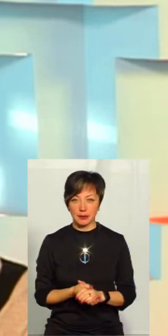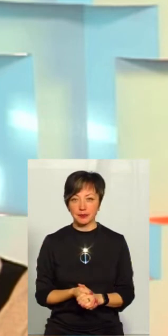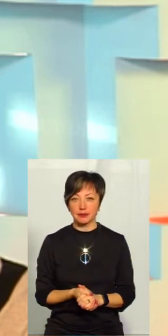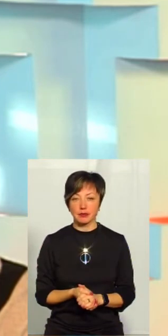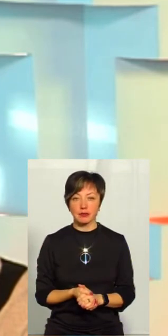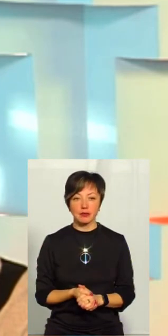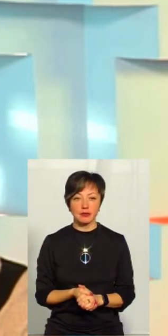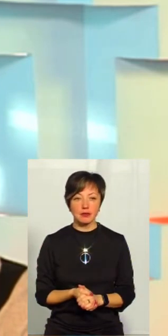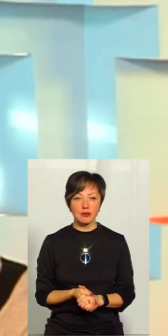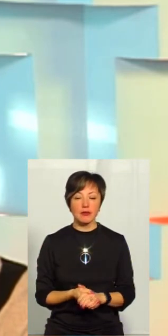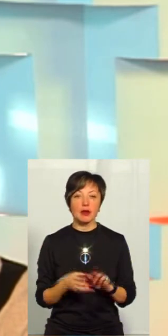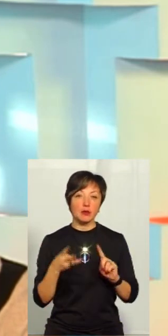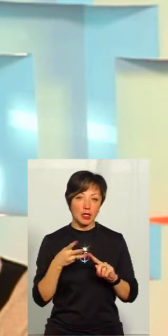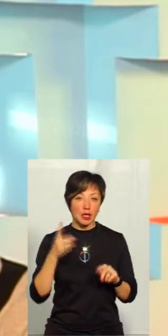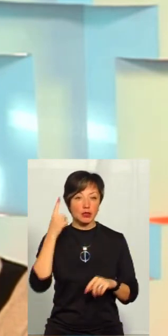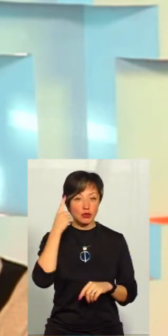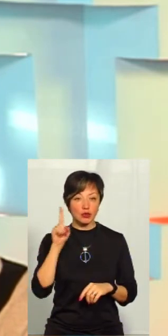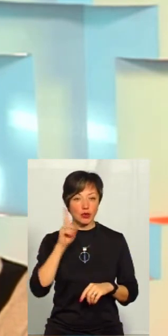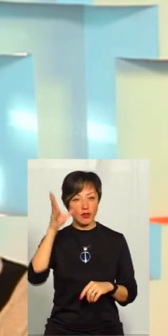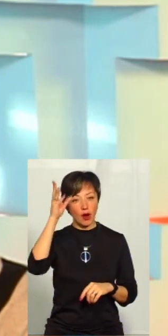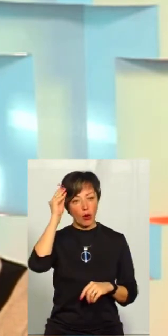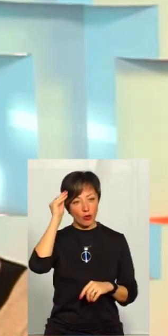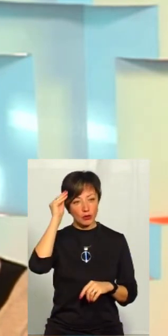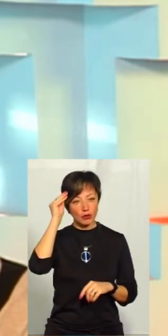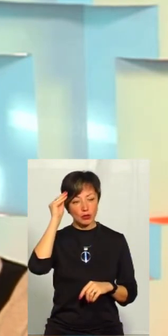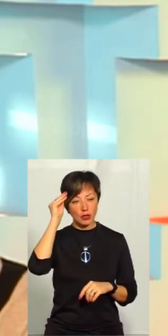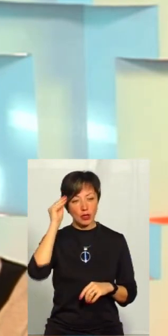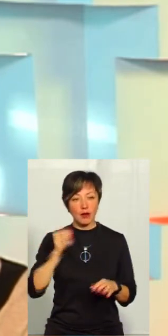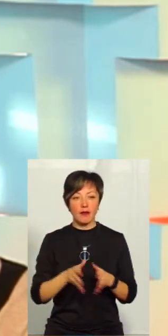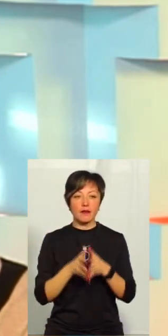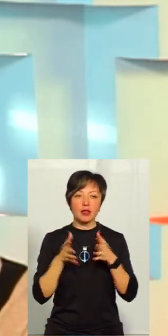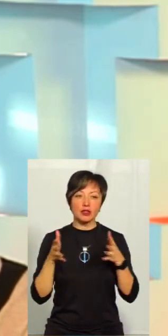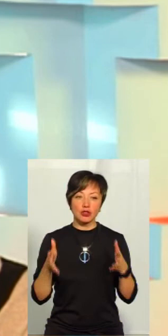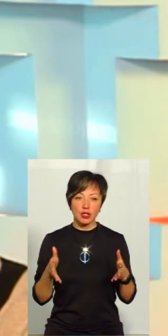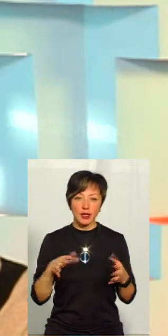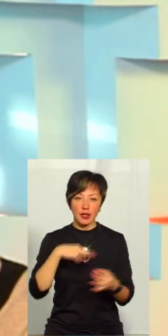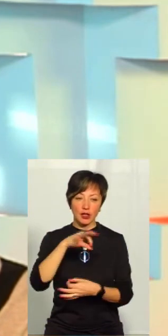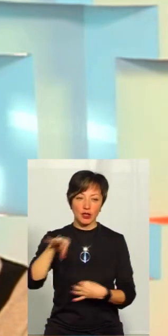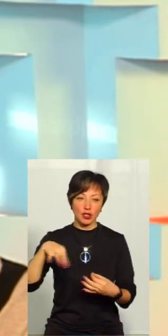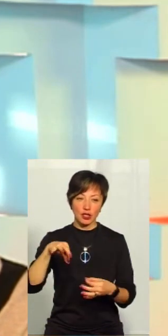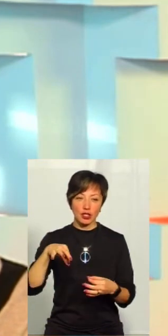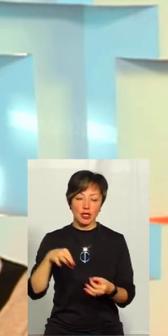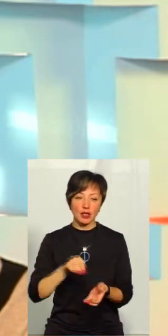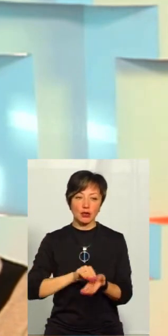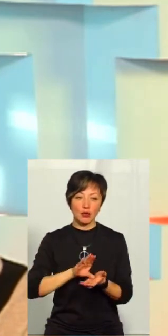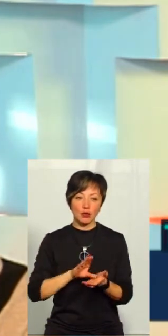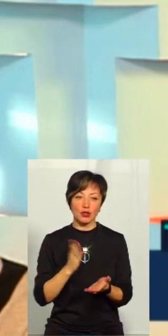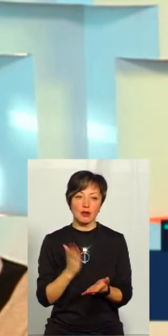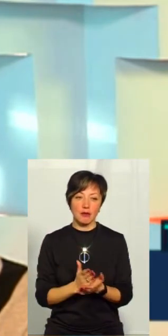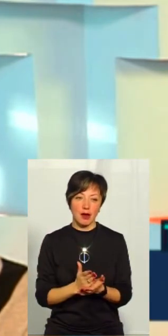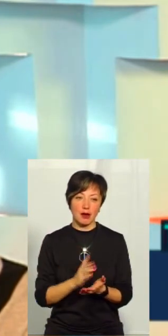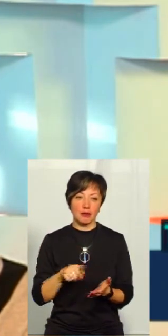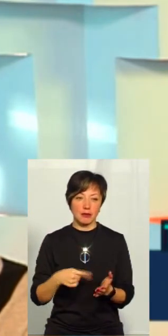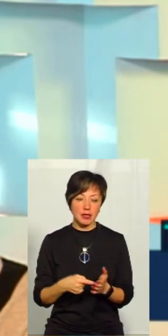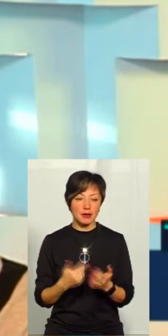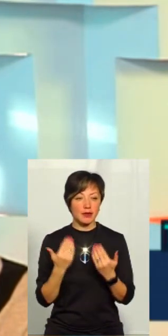по-третє, я думаю, що враховуючи ті величезні вільні лишки і ті надходження, які має місто,